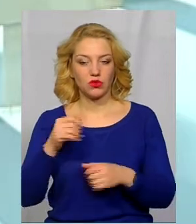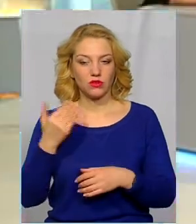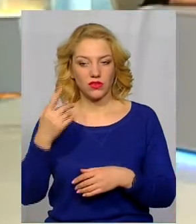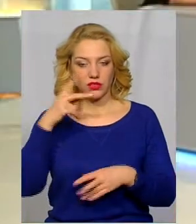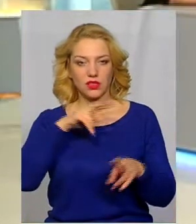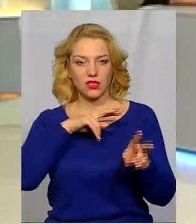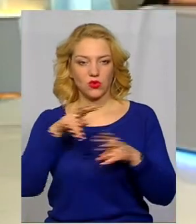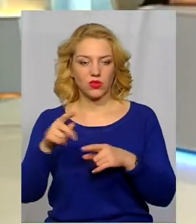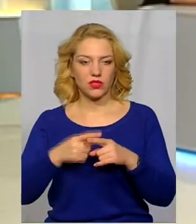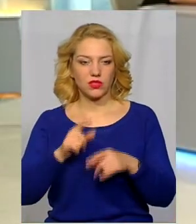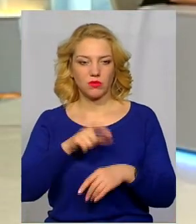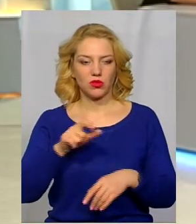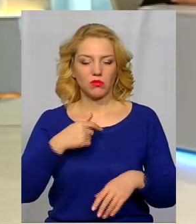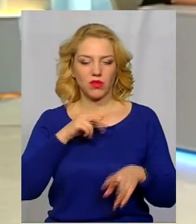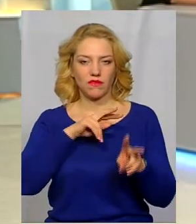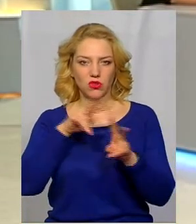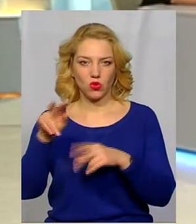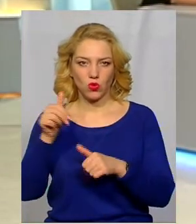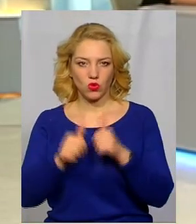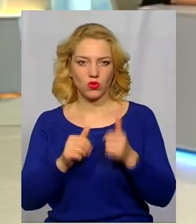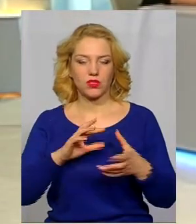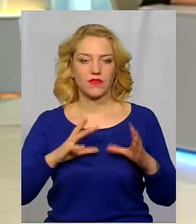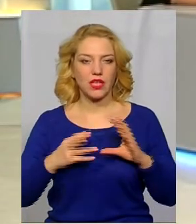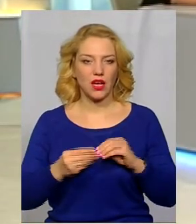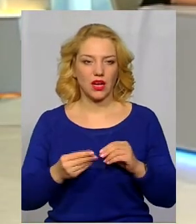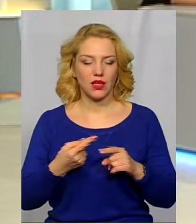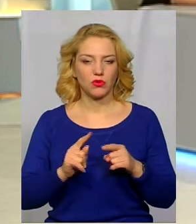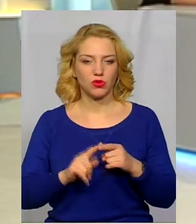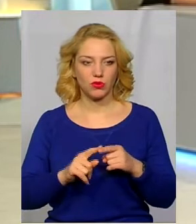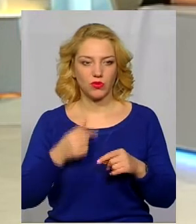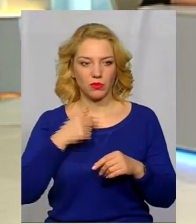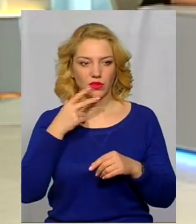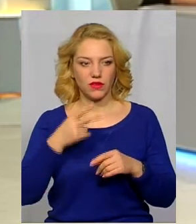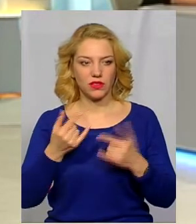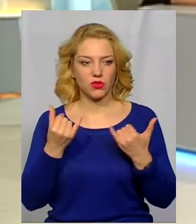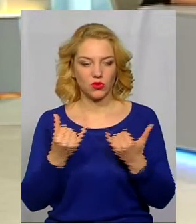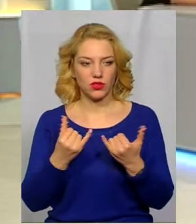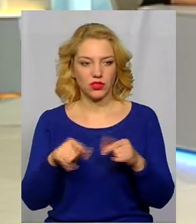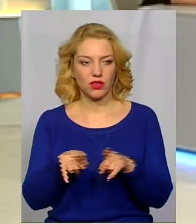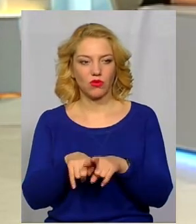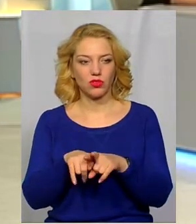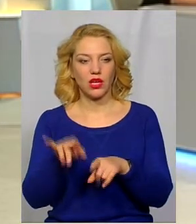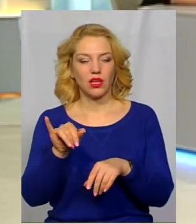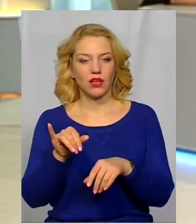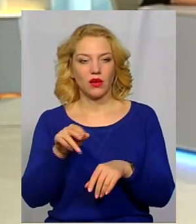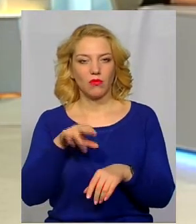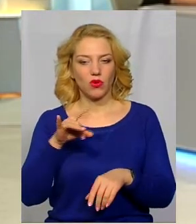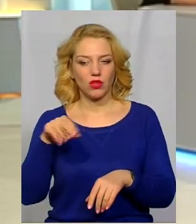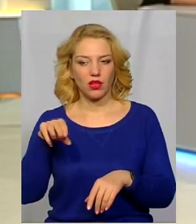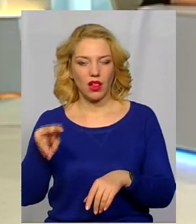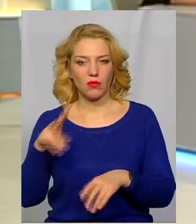Олена, відслідковуєте і знаєте? Ми відслідковуємо конкурси взагалі. По даному, я подивилася сьогодні також портал,